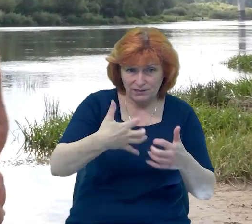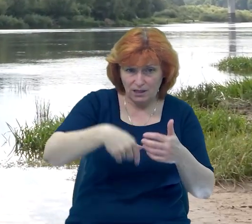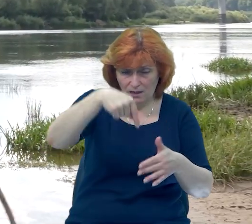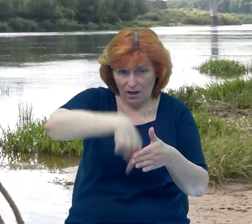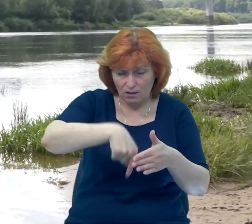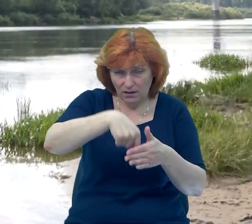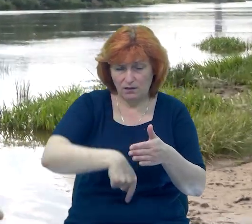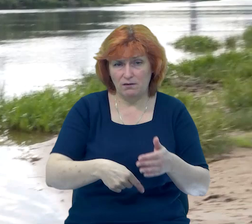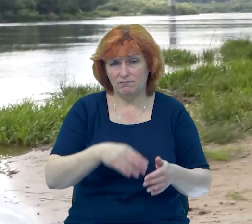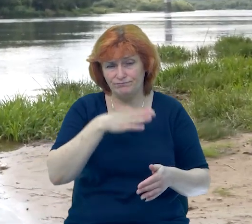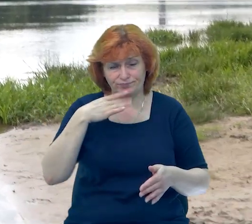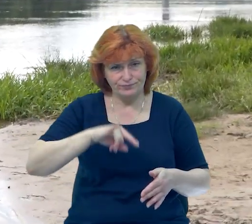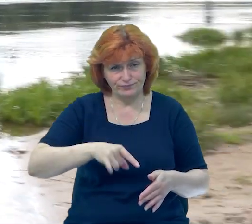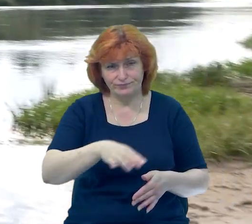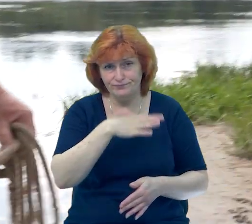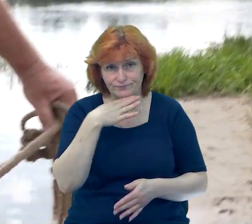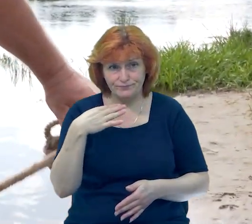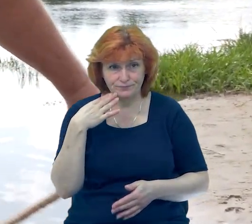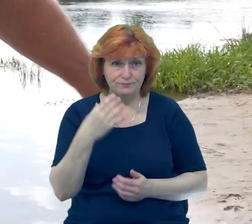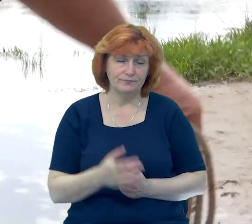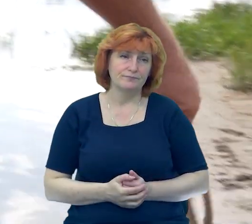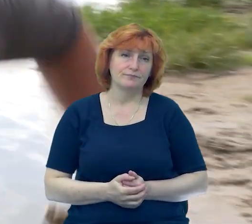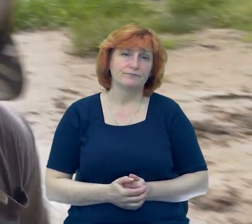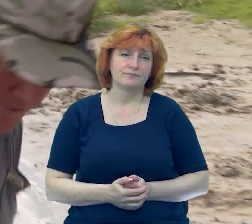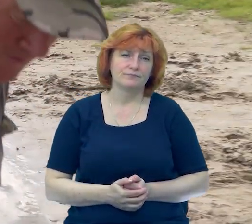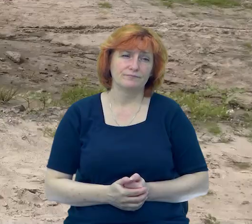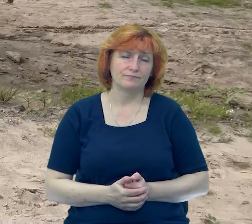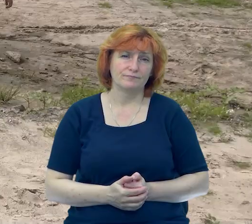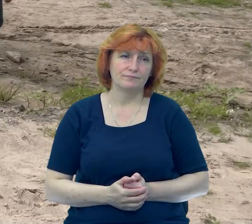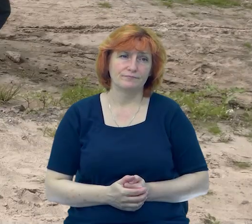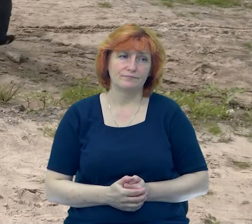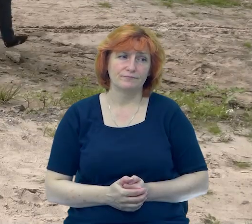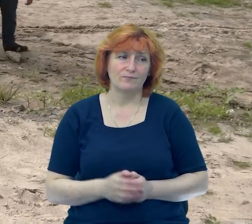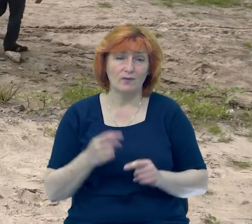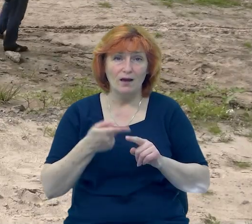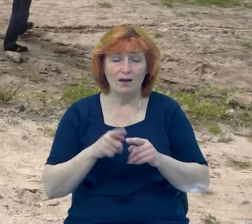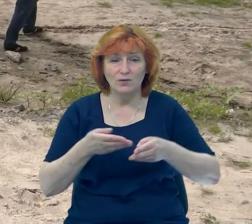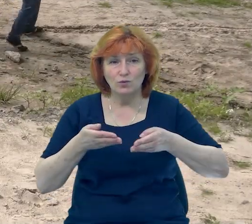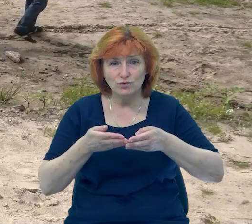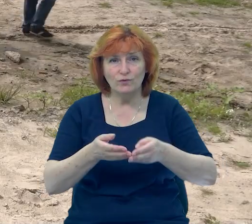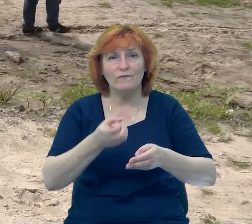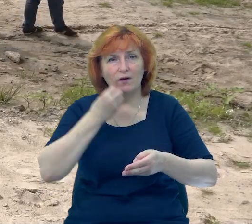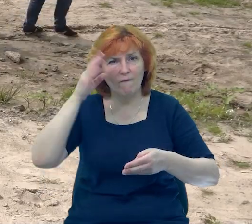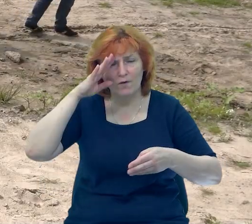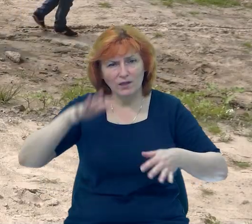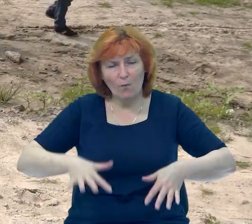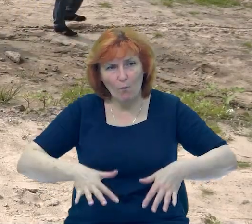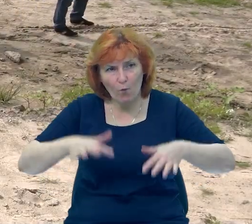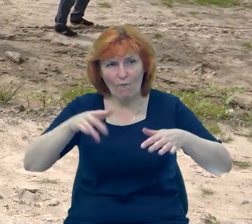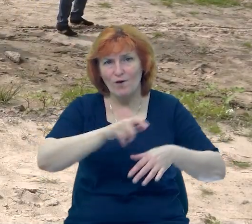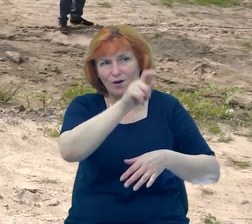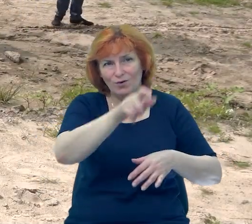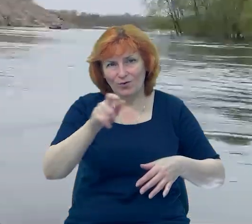Ось постарався наглумитися над лодкою. Цим човном під час повені перевозили людей. Його